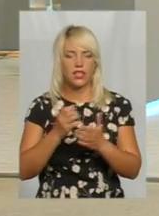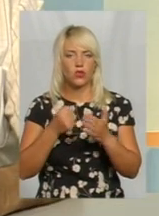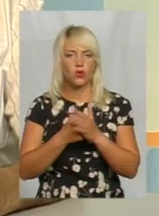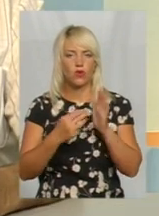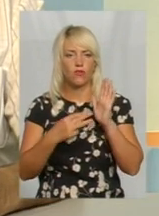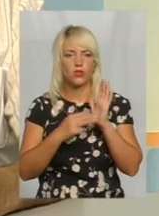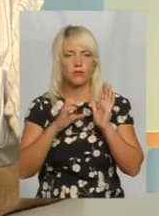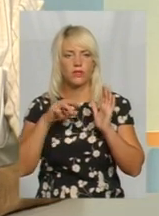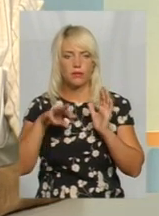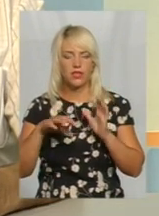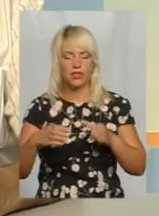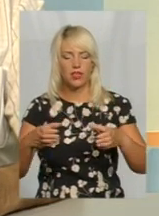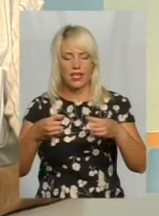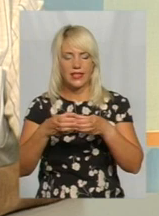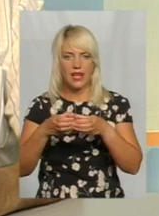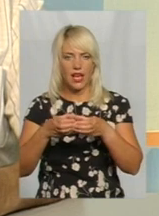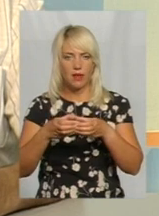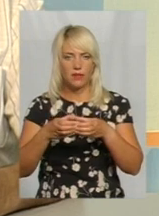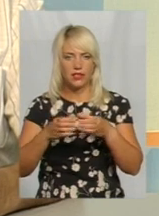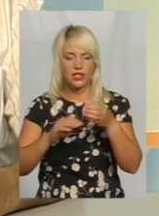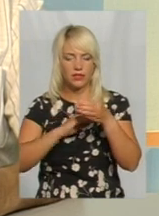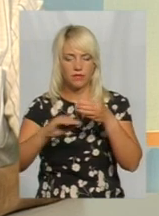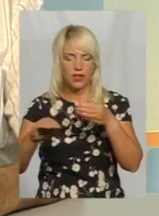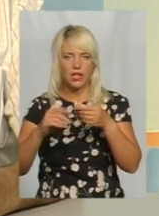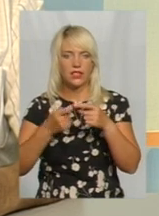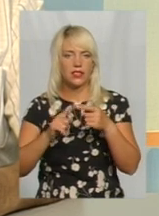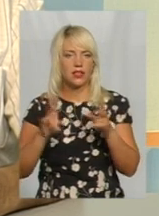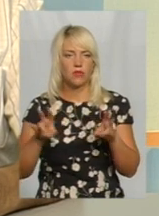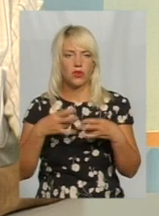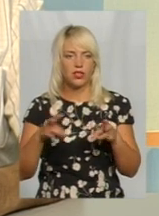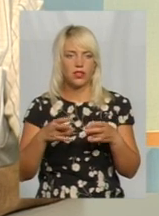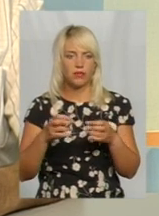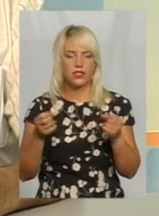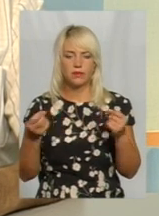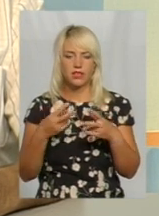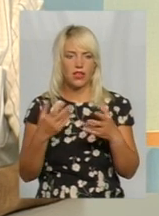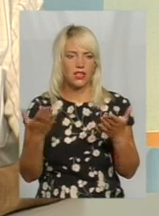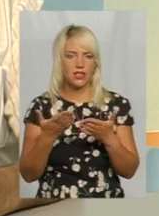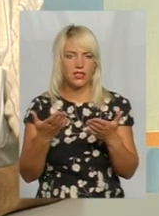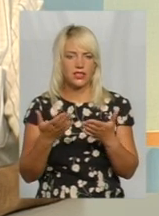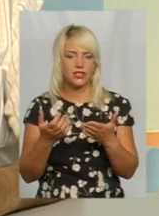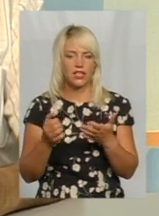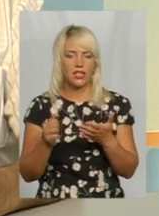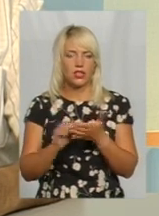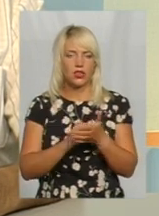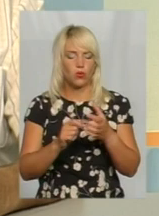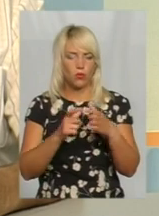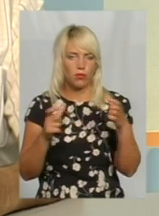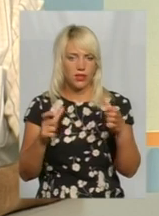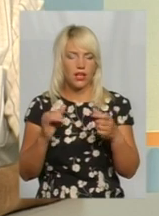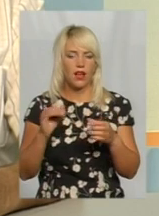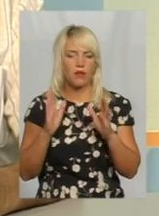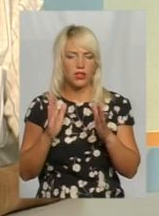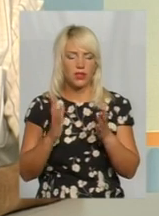8 см в діаметрі деревину. На це не потрібно ні лісорубного квитка, не потрібно нічого сплачувати. Потрібно тільки отримати